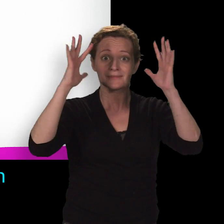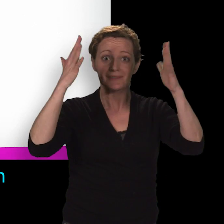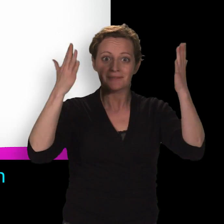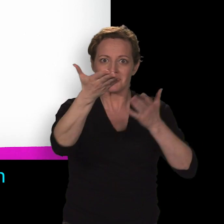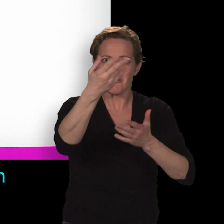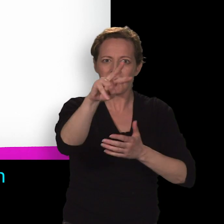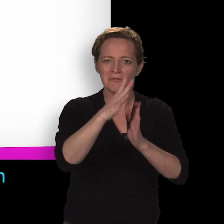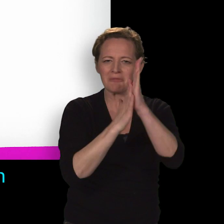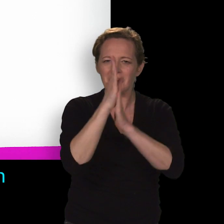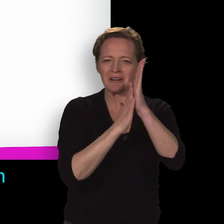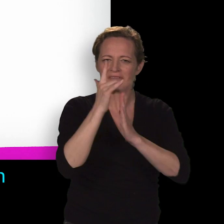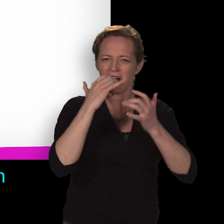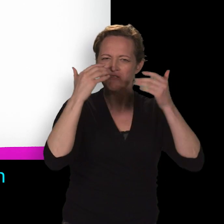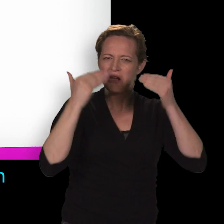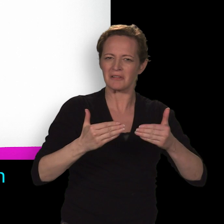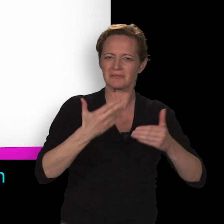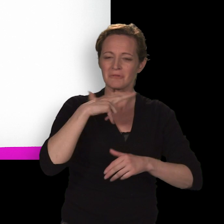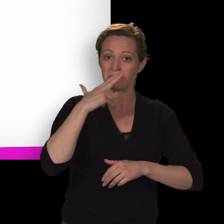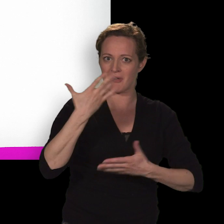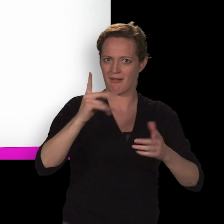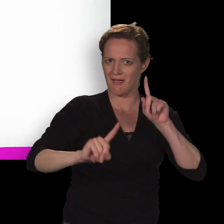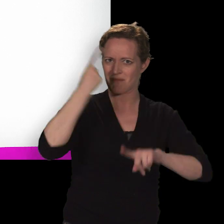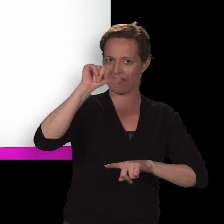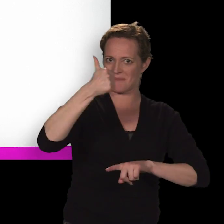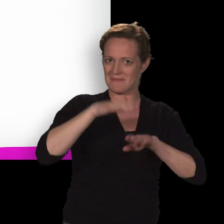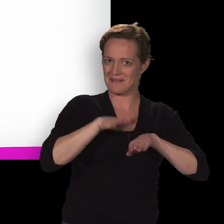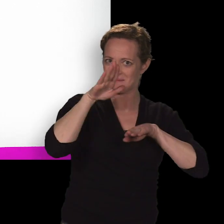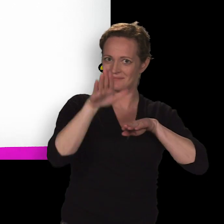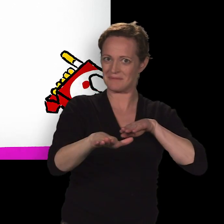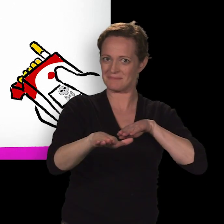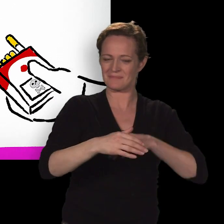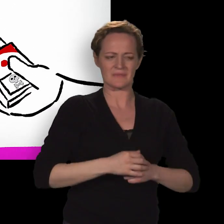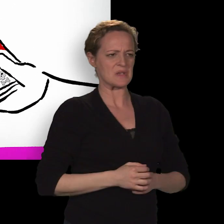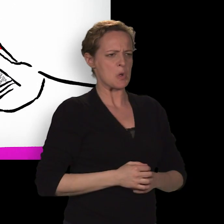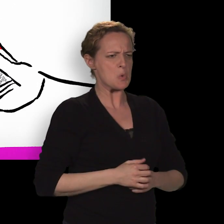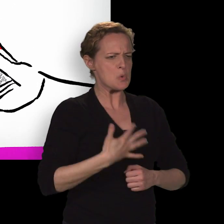Félicitations. Avoir la motivation pour arrêter de fumer, c'est une étape très importante.